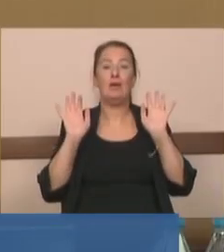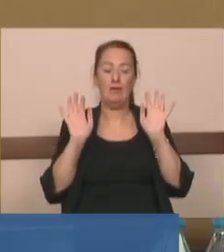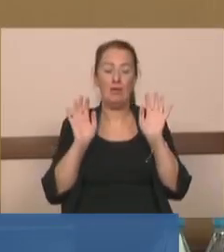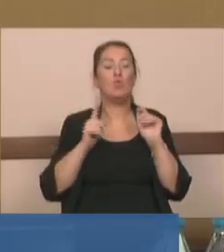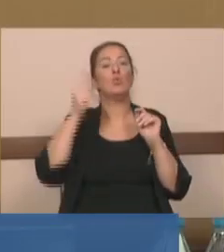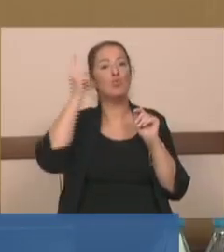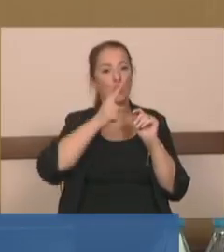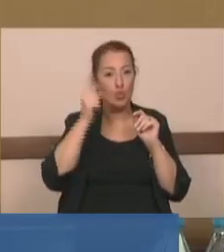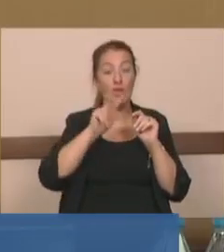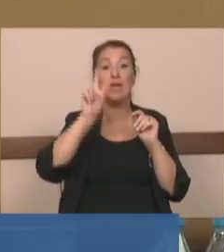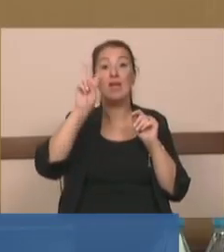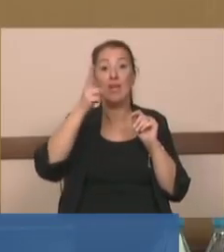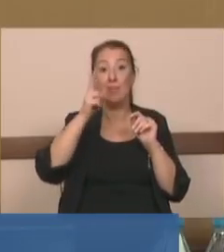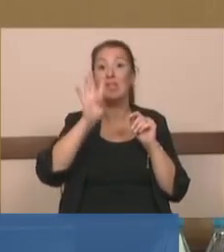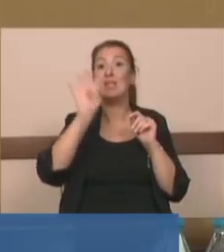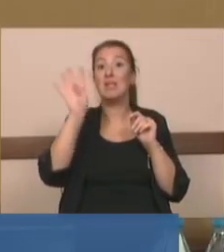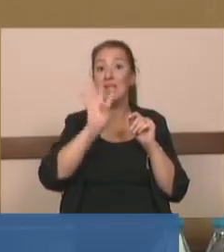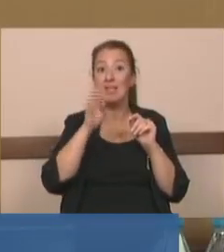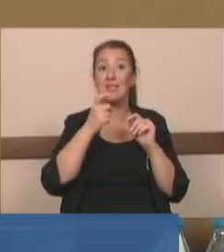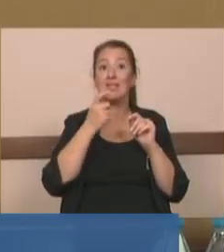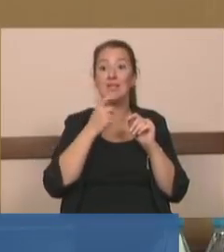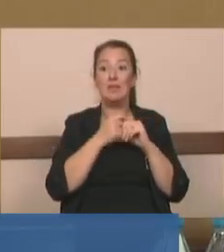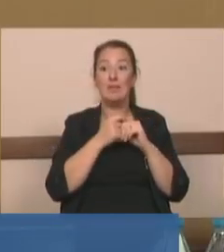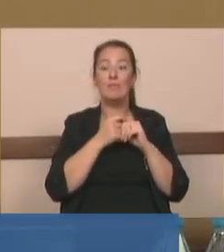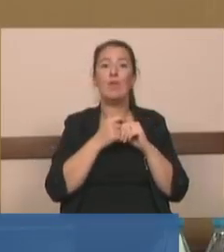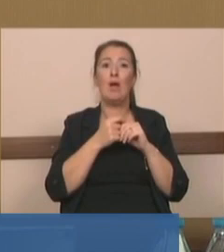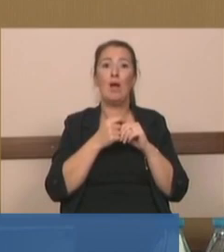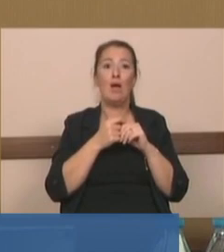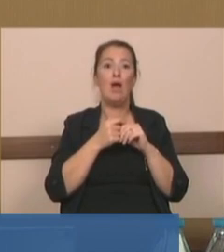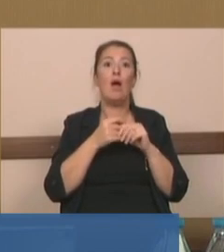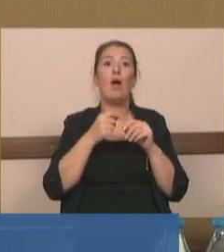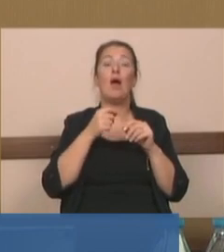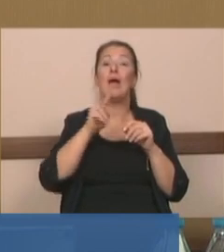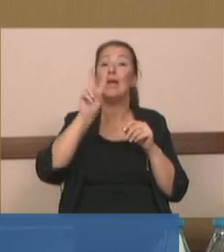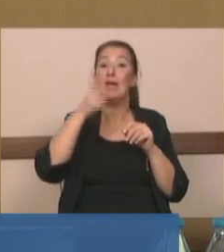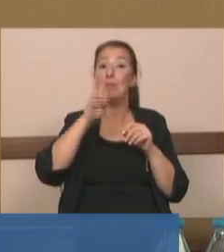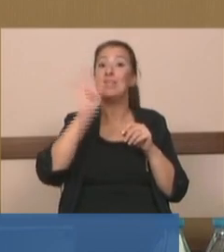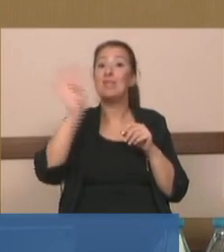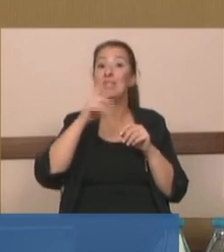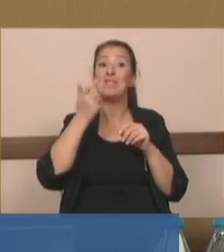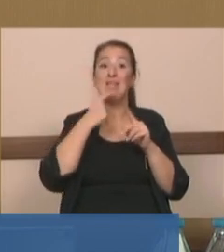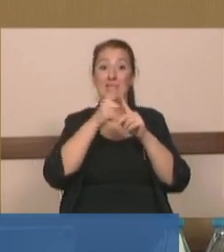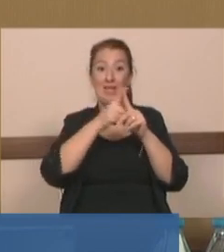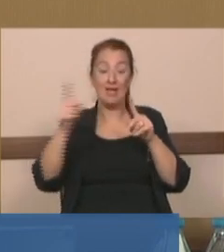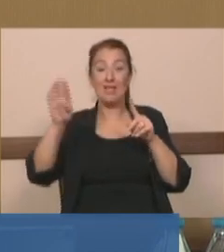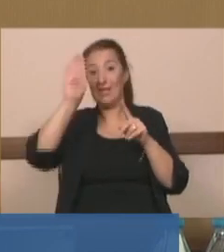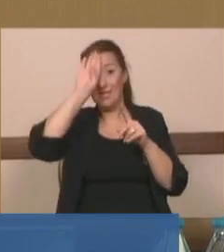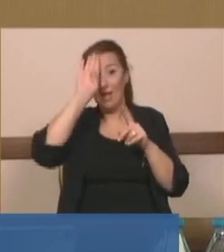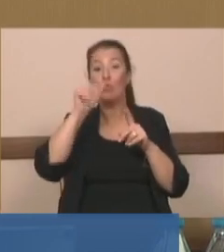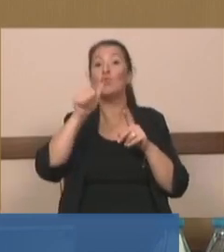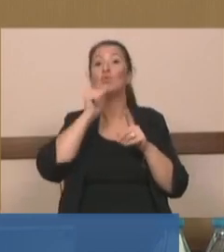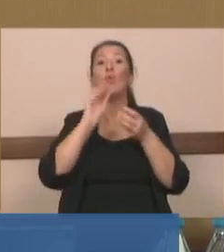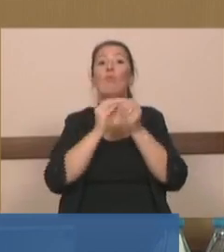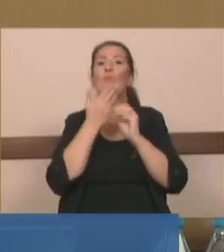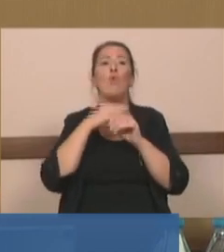Iki bin kırka kadar hayır muhatabı ben değilim. Iki bin kırka kadar İstanbul'un su sorunu yok diyen de Sayın